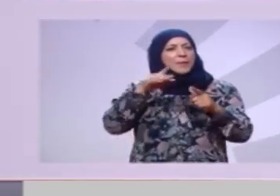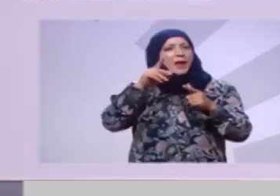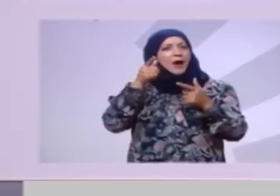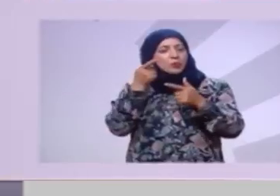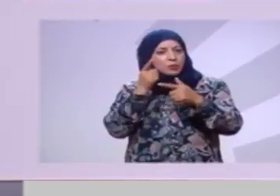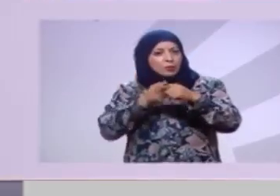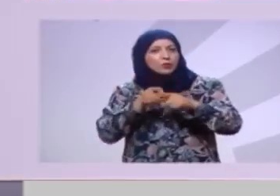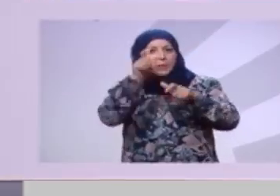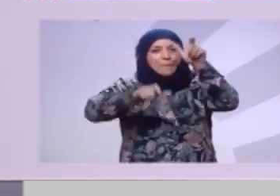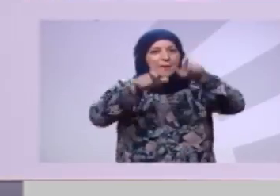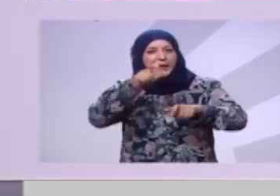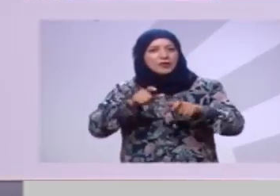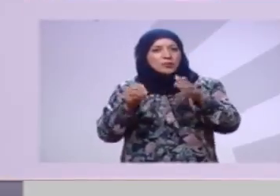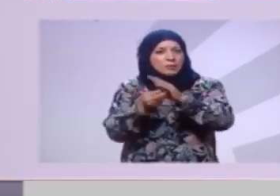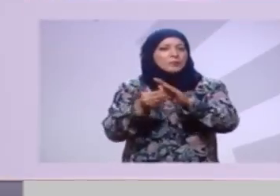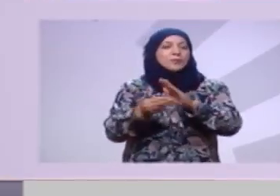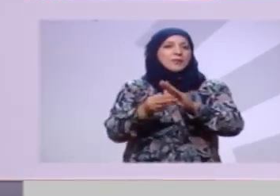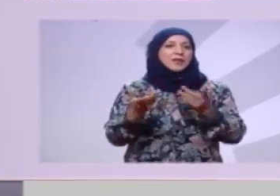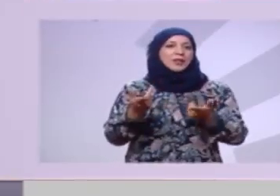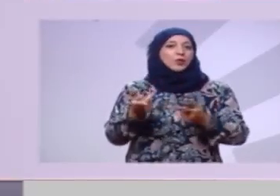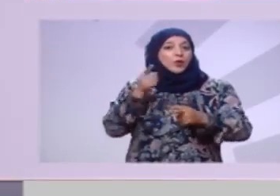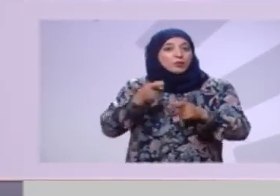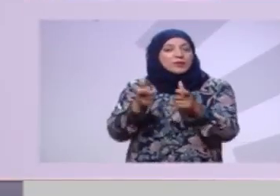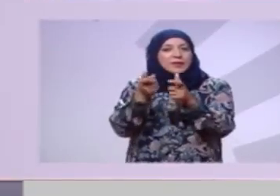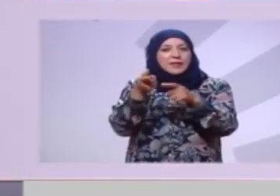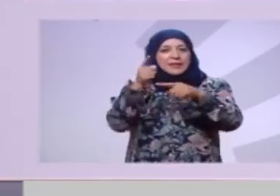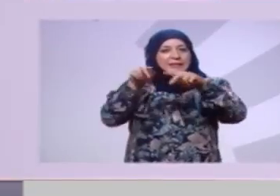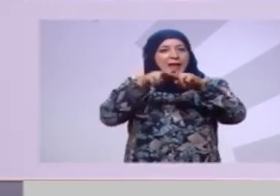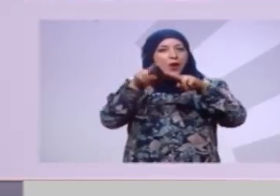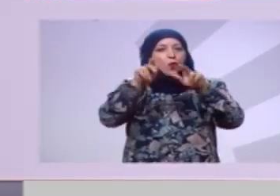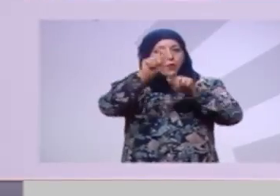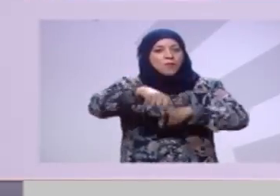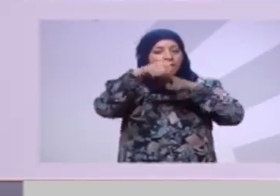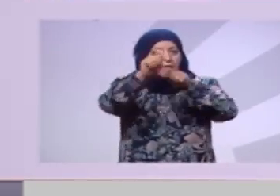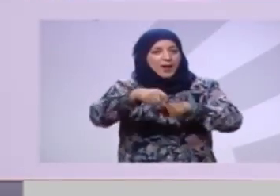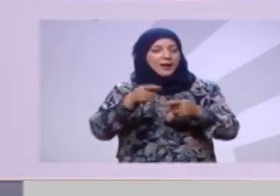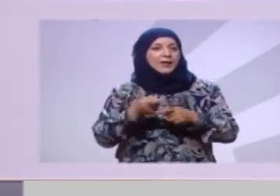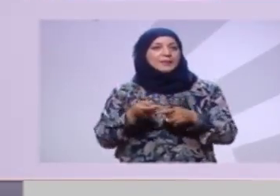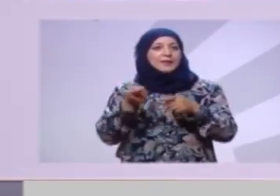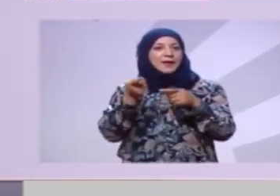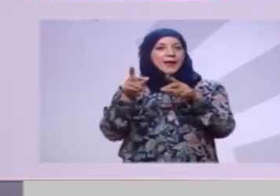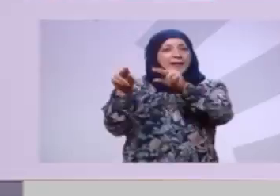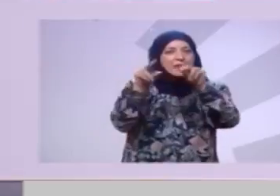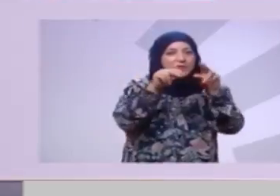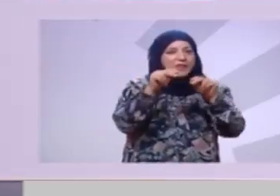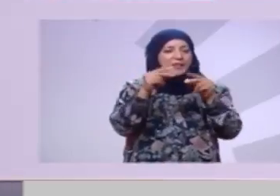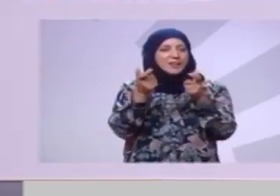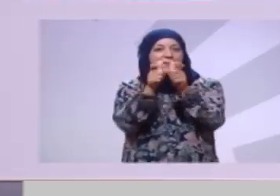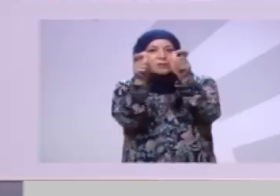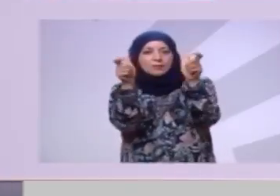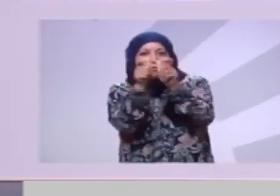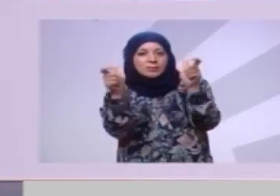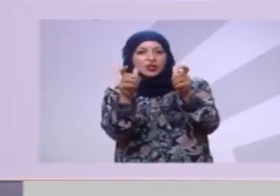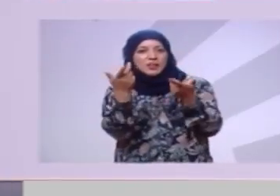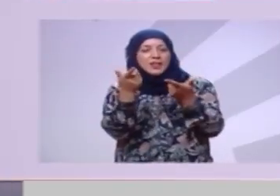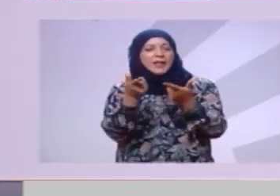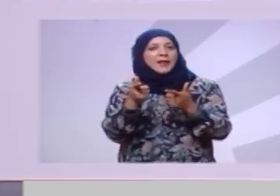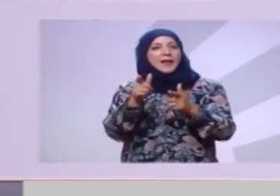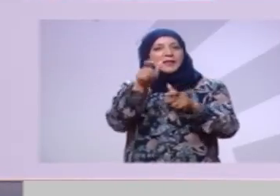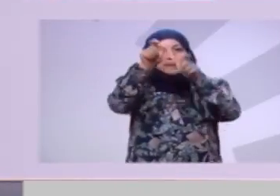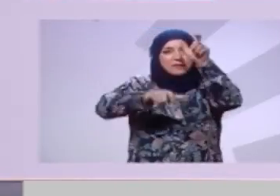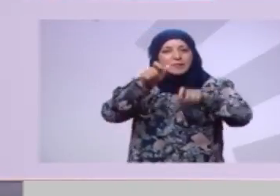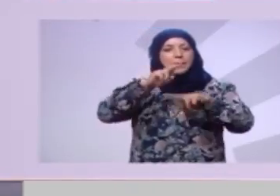والفزديين ونلتزموا زادا أن نستثمروا في فلحتنا وفي خيرات بلادنا كما باش نستثمروا في طاقتنا ومواردنا